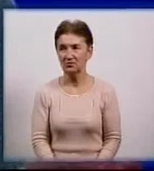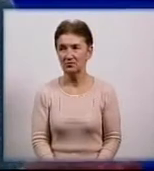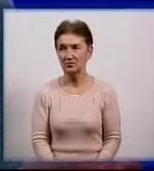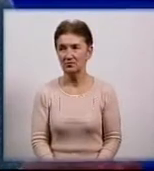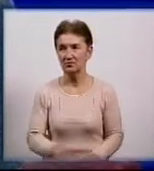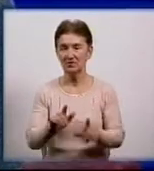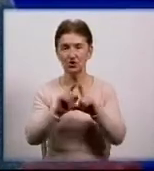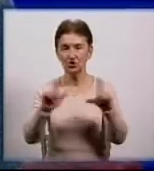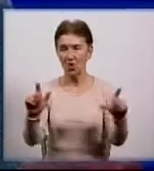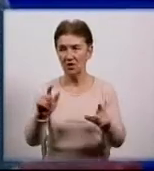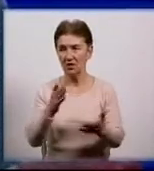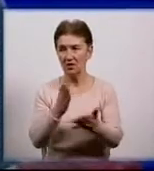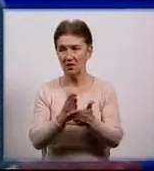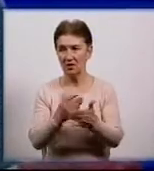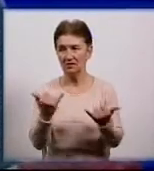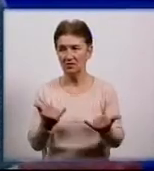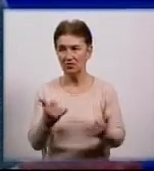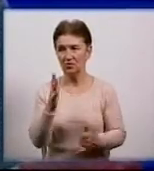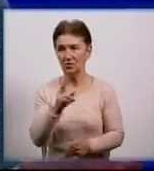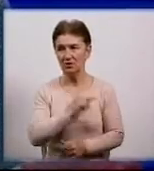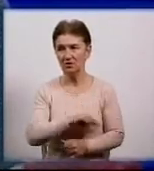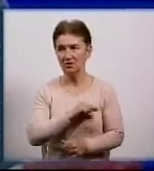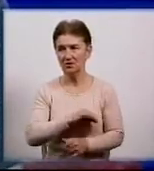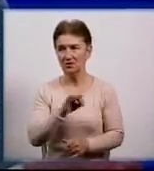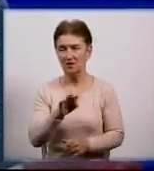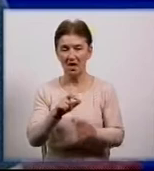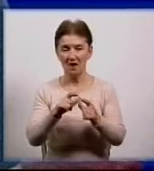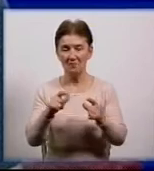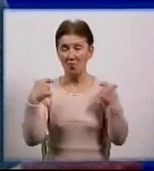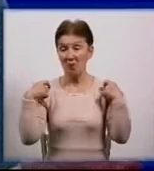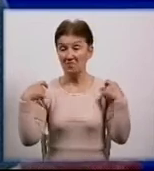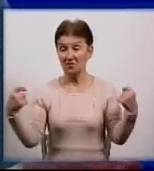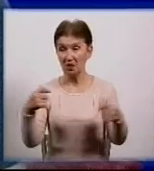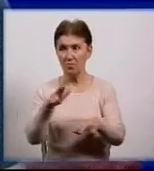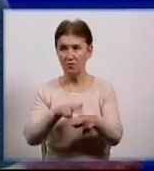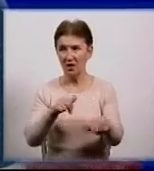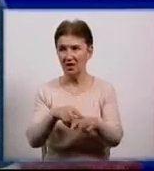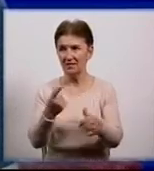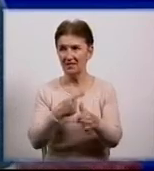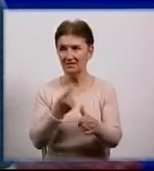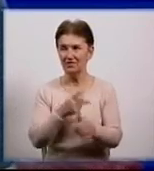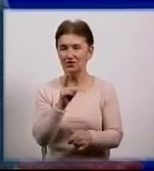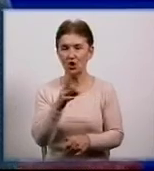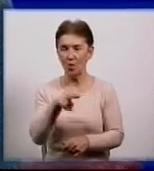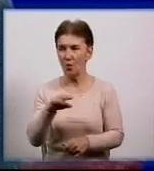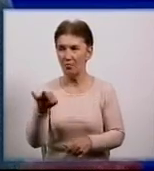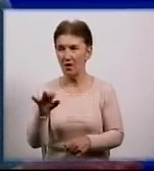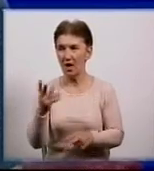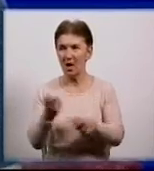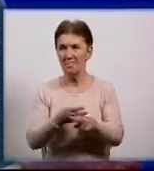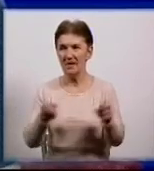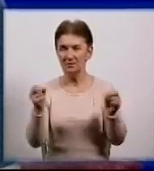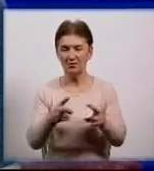У школах Кропивницького відсьогодні працюватимуть шкільні офіцери поліції. Їх ще називають шопи. Вони навчатимуть учнів безпечні